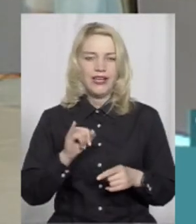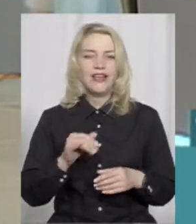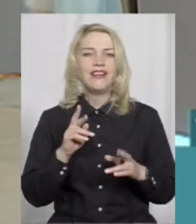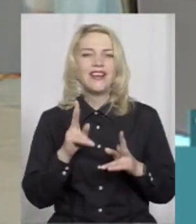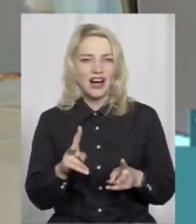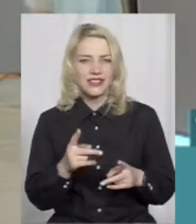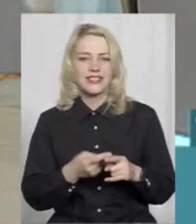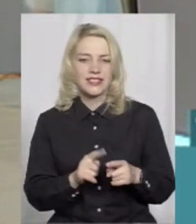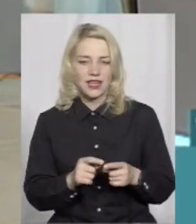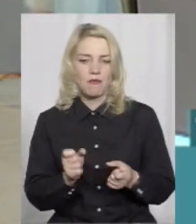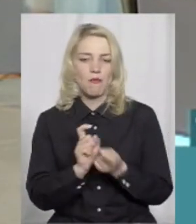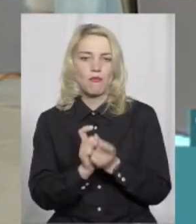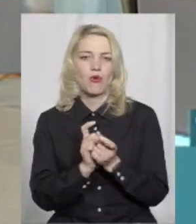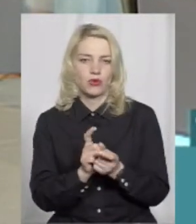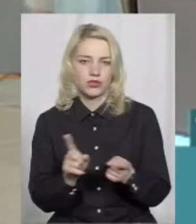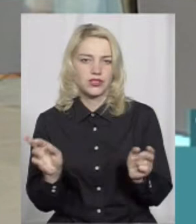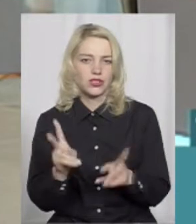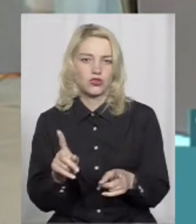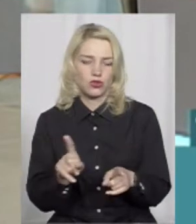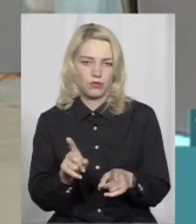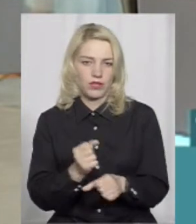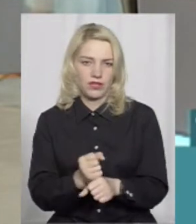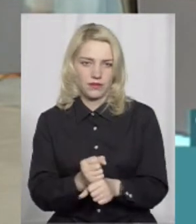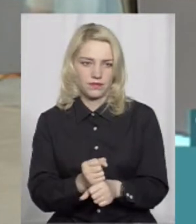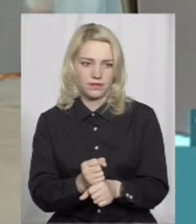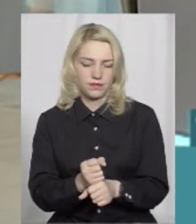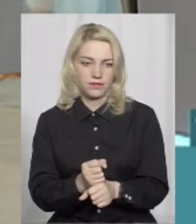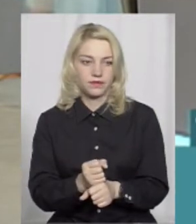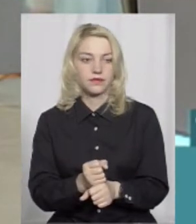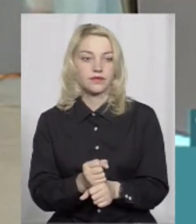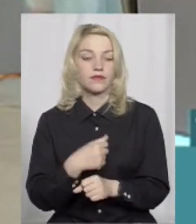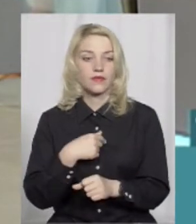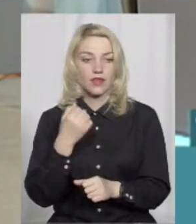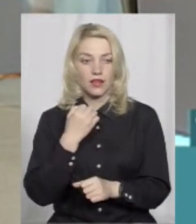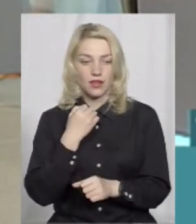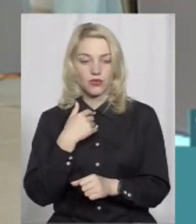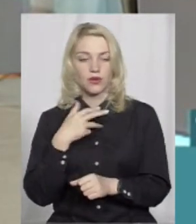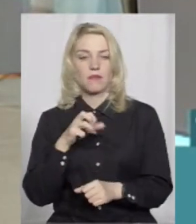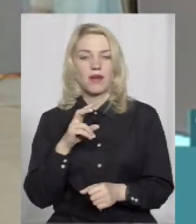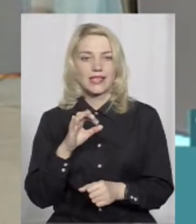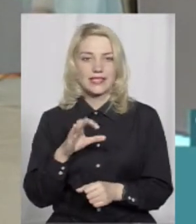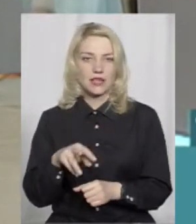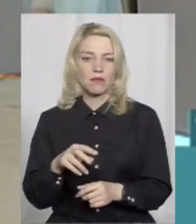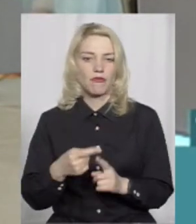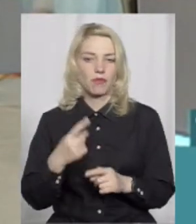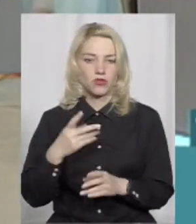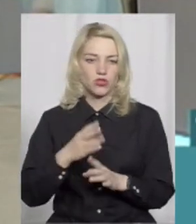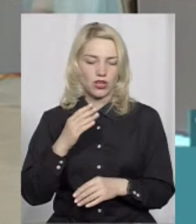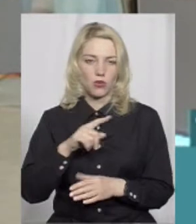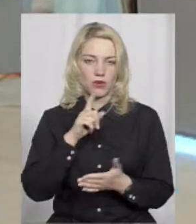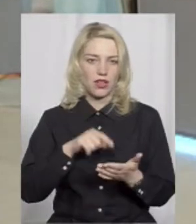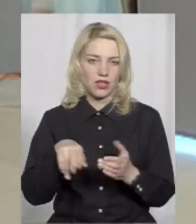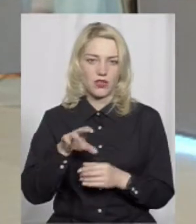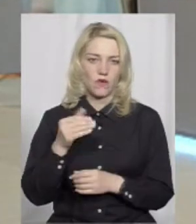от якийсь цим вороті за це робити. Дякую. Я так розумію. Максим, питання в першу чергу до вас.